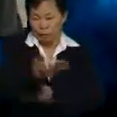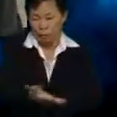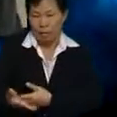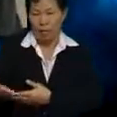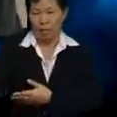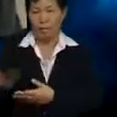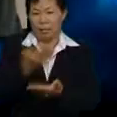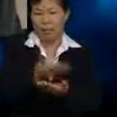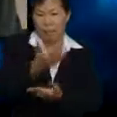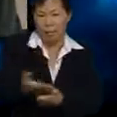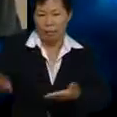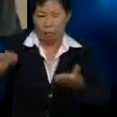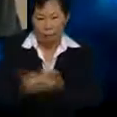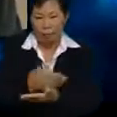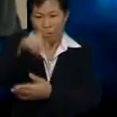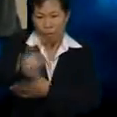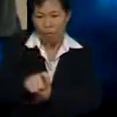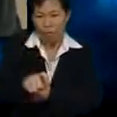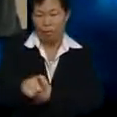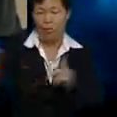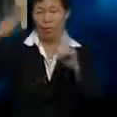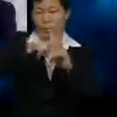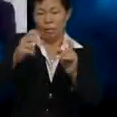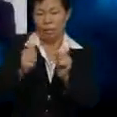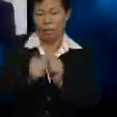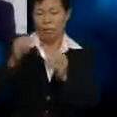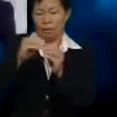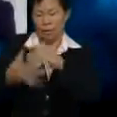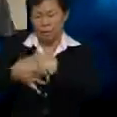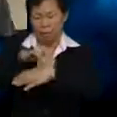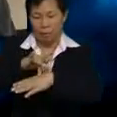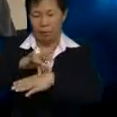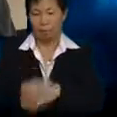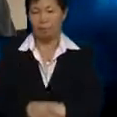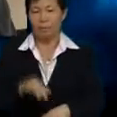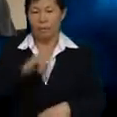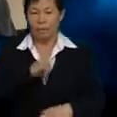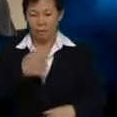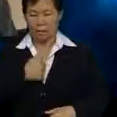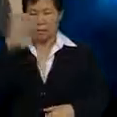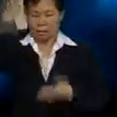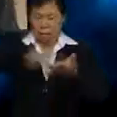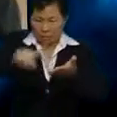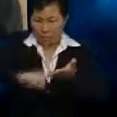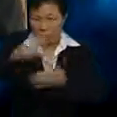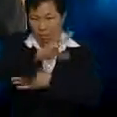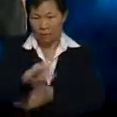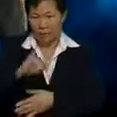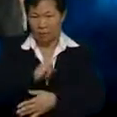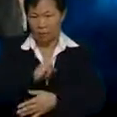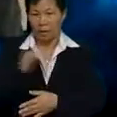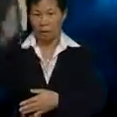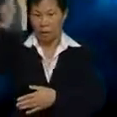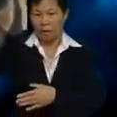semua belian barangan baru Harus dibuat permohonan Dengan lebih awal lagi Saya sendiri akan menyemaknya Dan saya sendiri